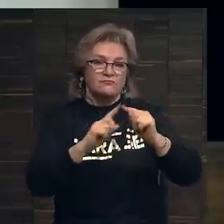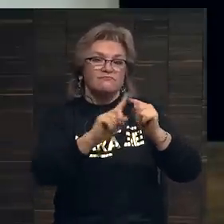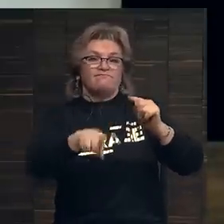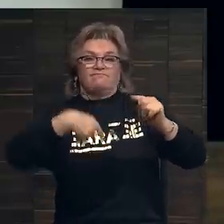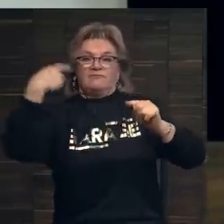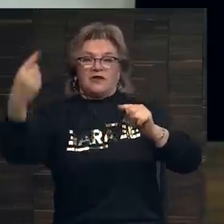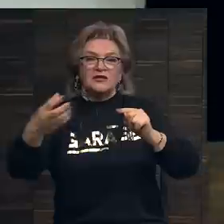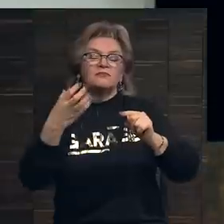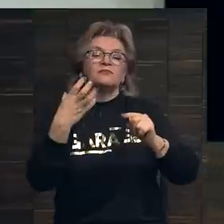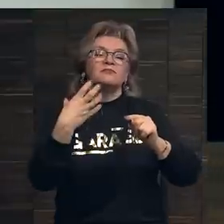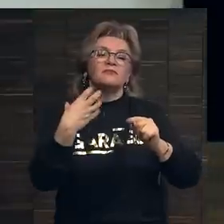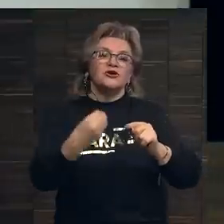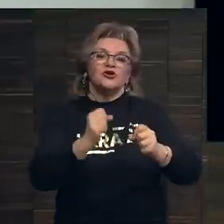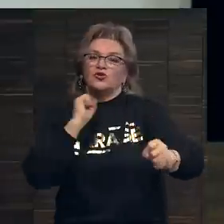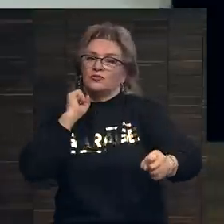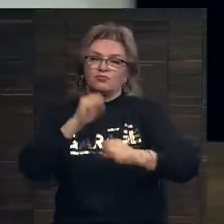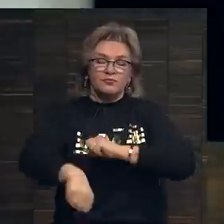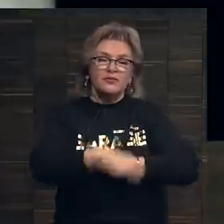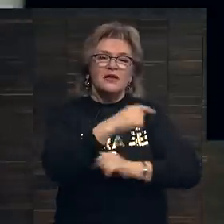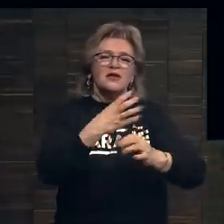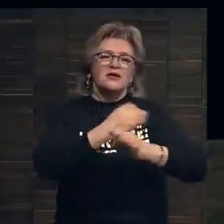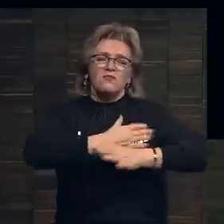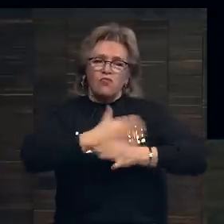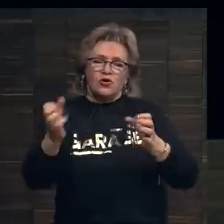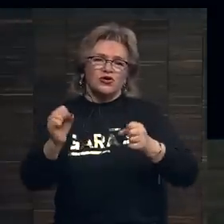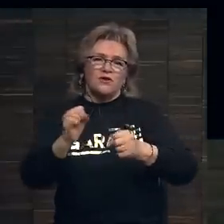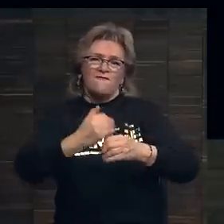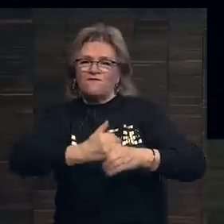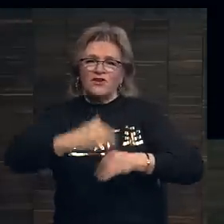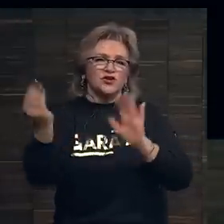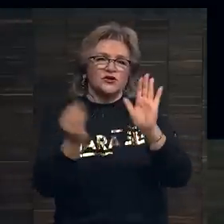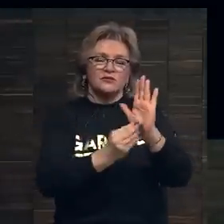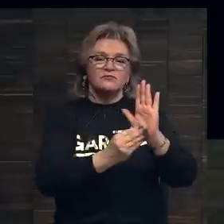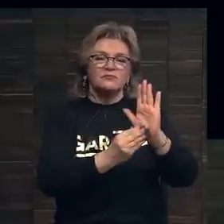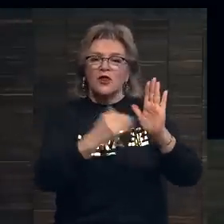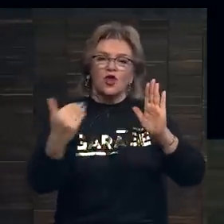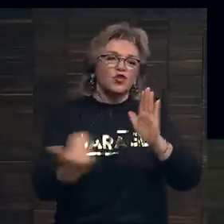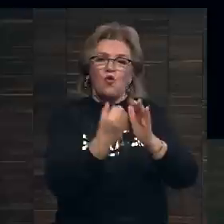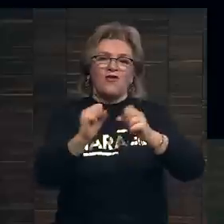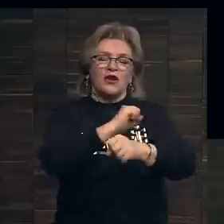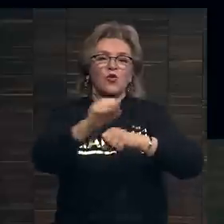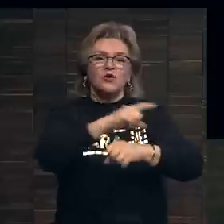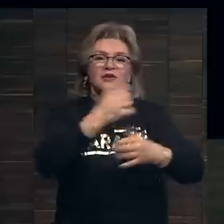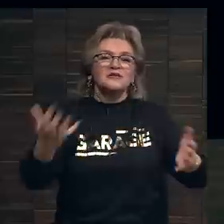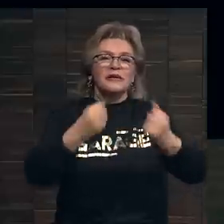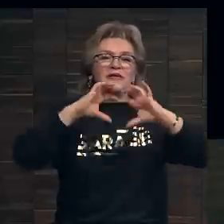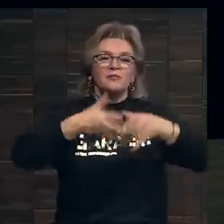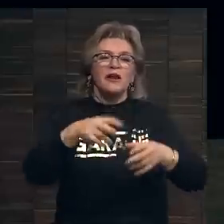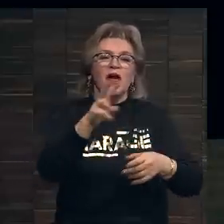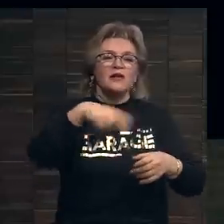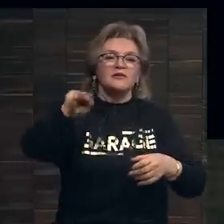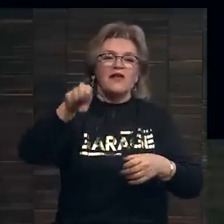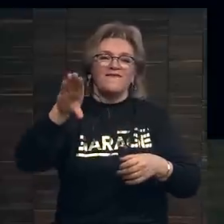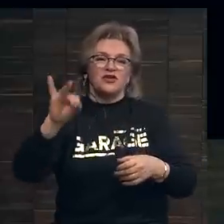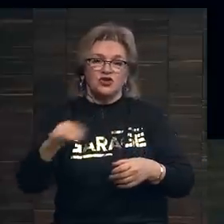затем значительно сильнее, значительно выше оказалась цена новый рекорд спасителя мира Леонардо да